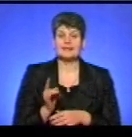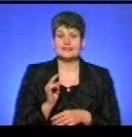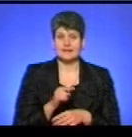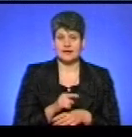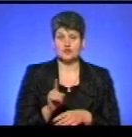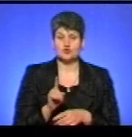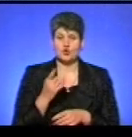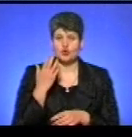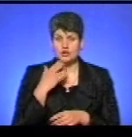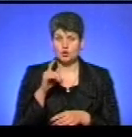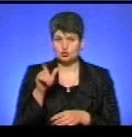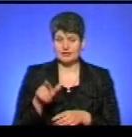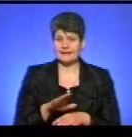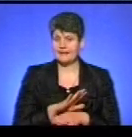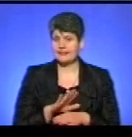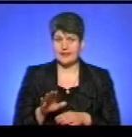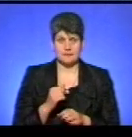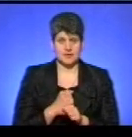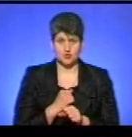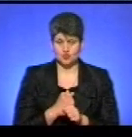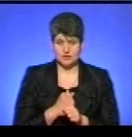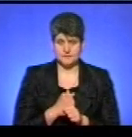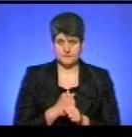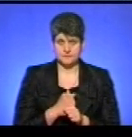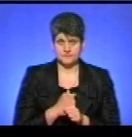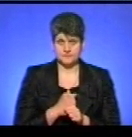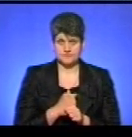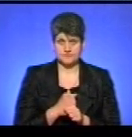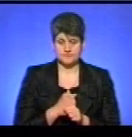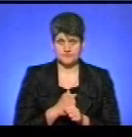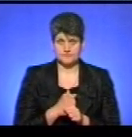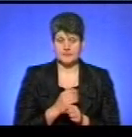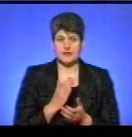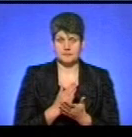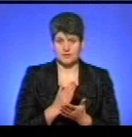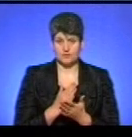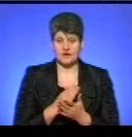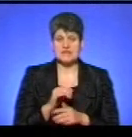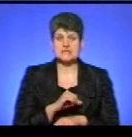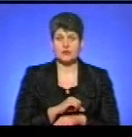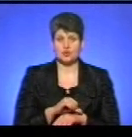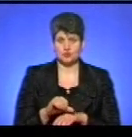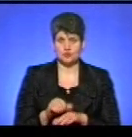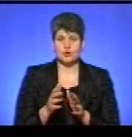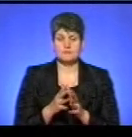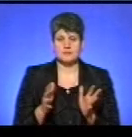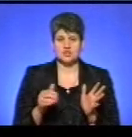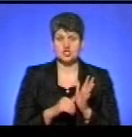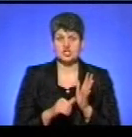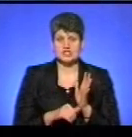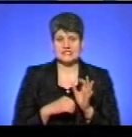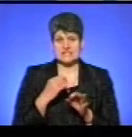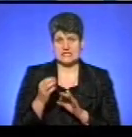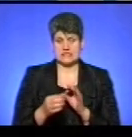коли людина не працює і перебуває за кордоном більше 60 діб.